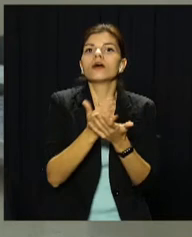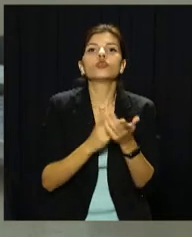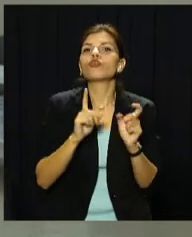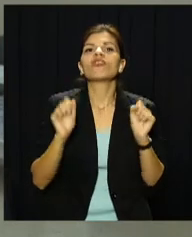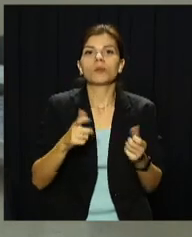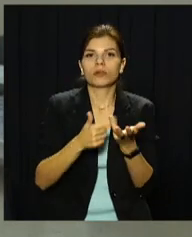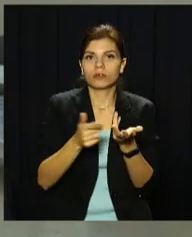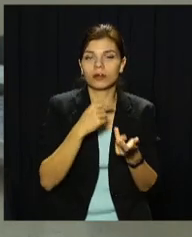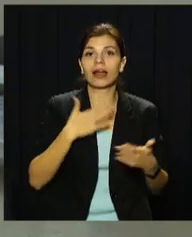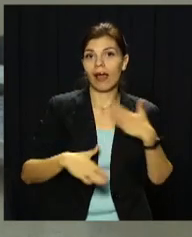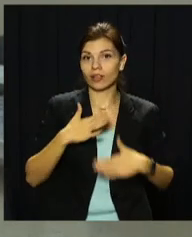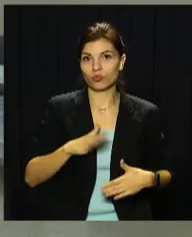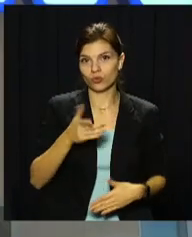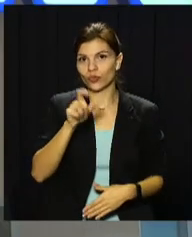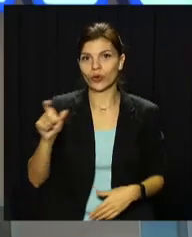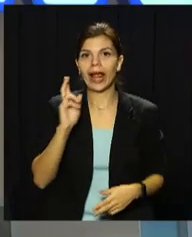радуватимуть клієнтів.